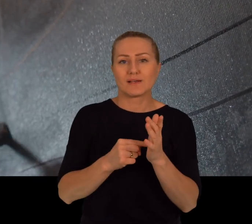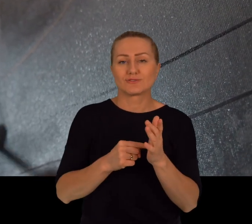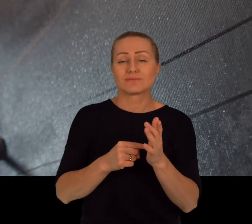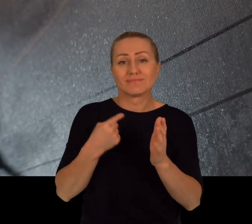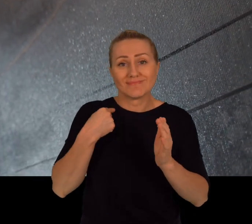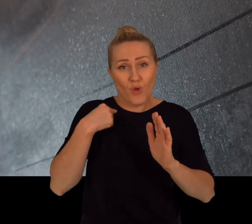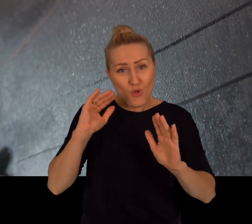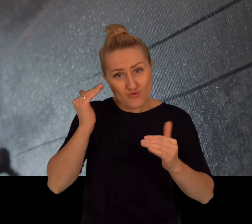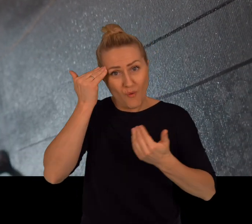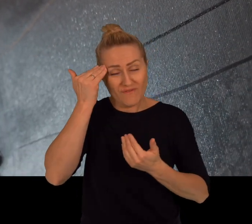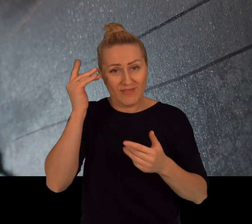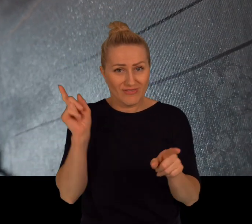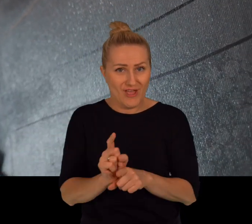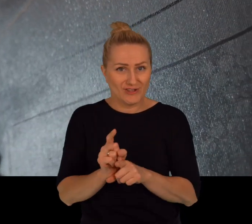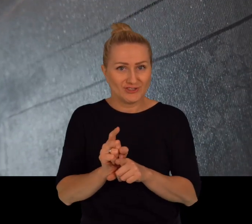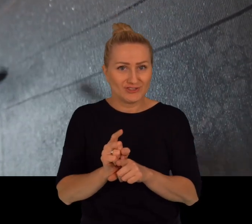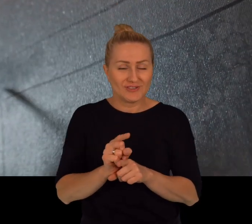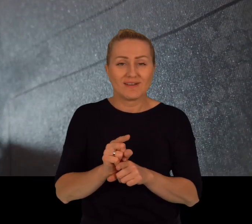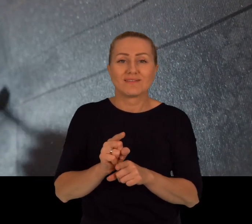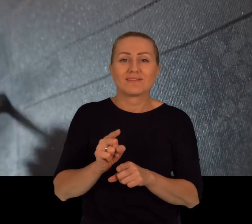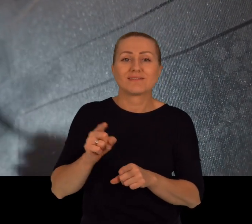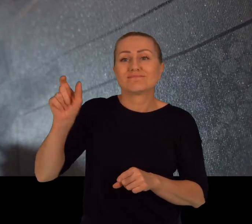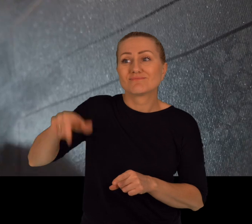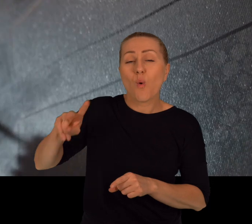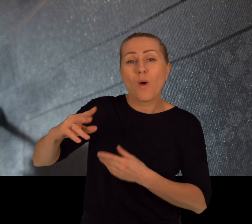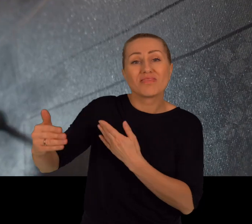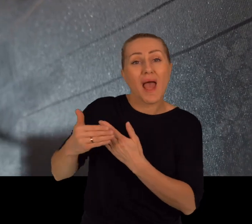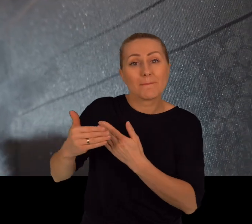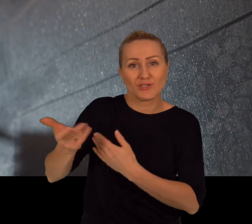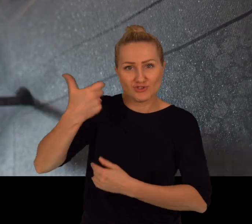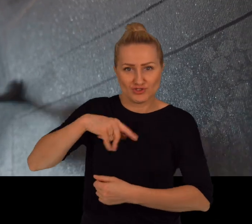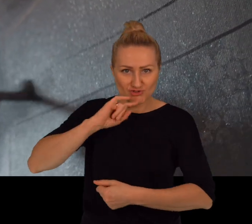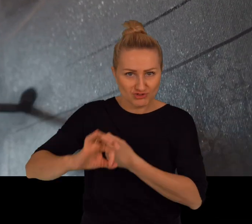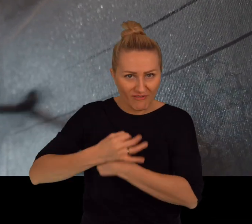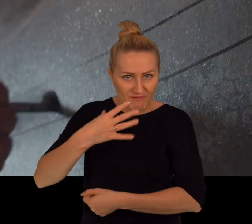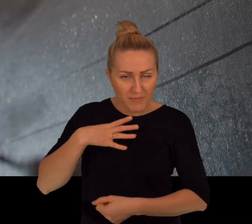wow, ty też? Tobie też najbliższa osoba zrobiła krzywdę?